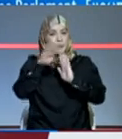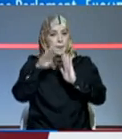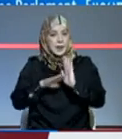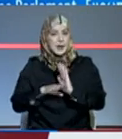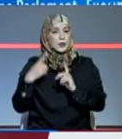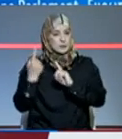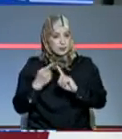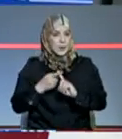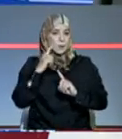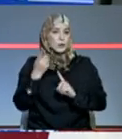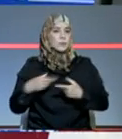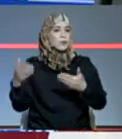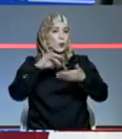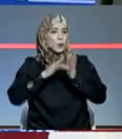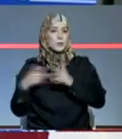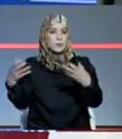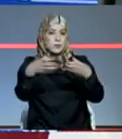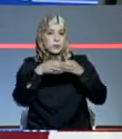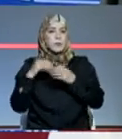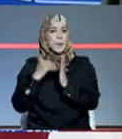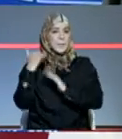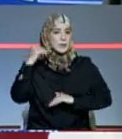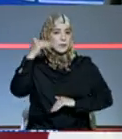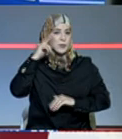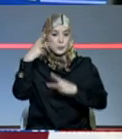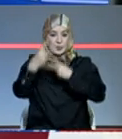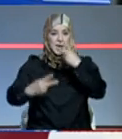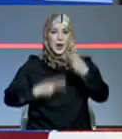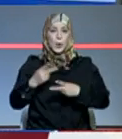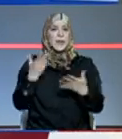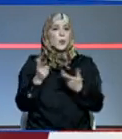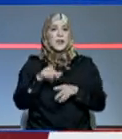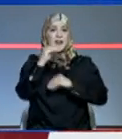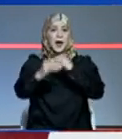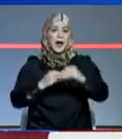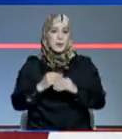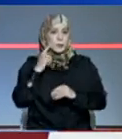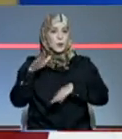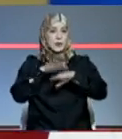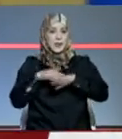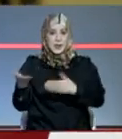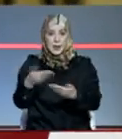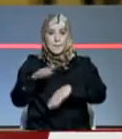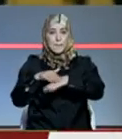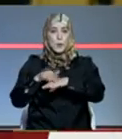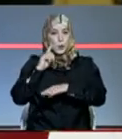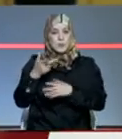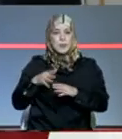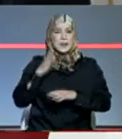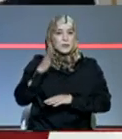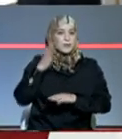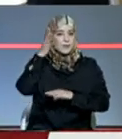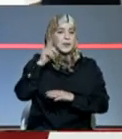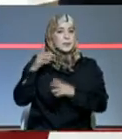وما يجمعهما من تطلعات مشتركة لمواكبة التحولات المتسارعة في العالم ودعا في هذا الإطار إلى استشراف يفاق جديد